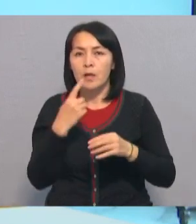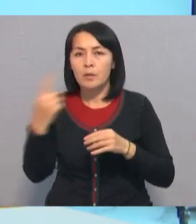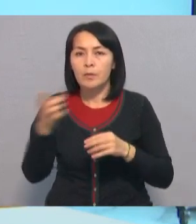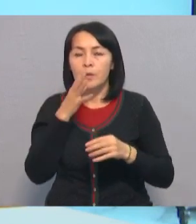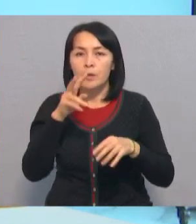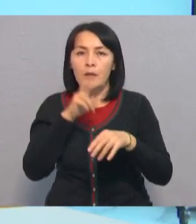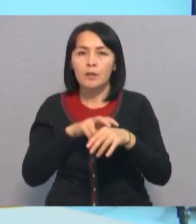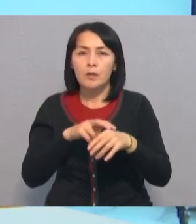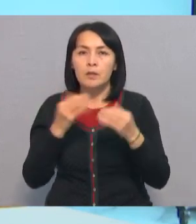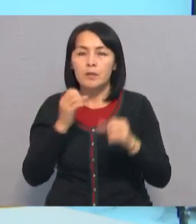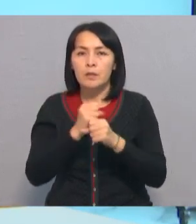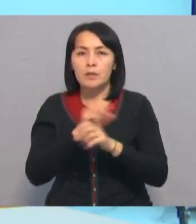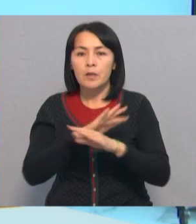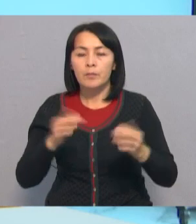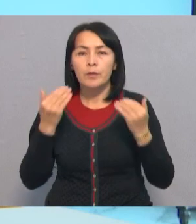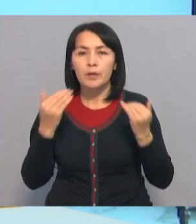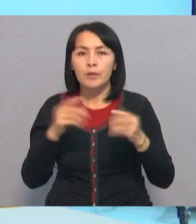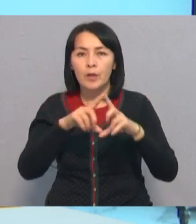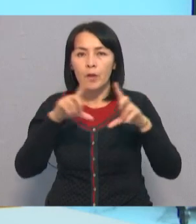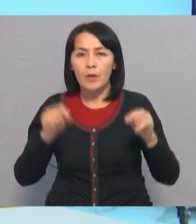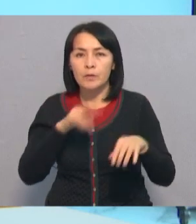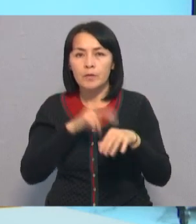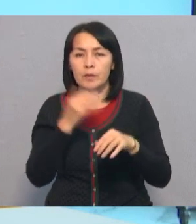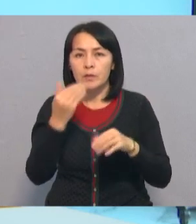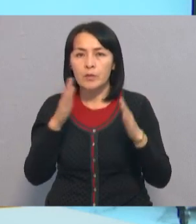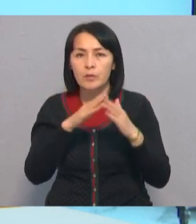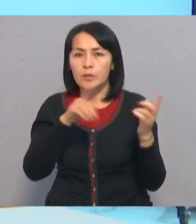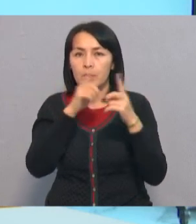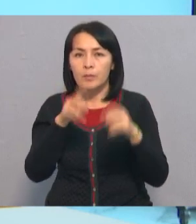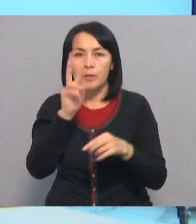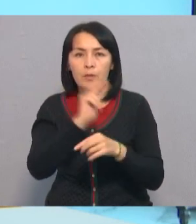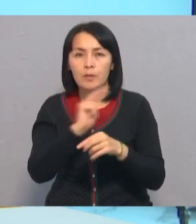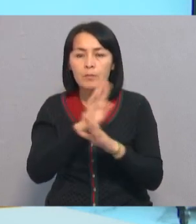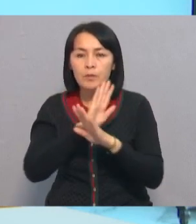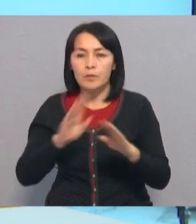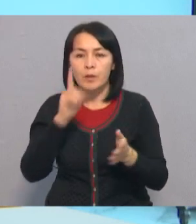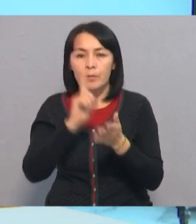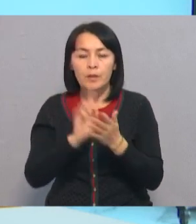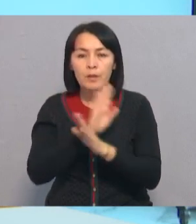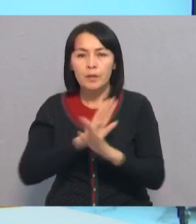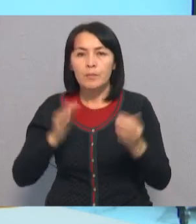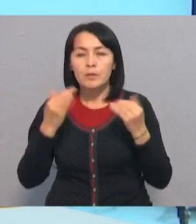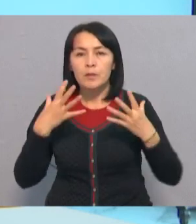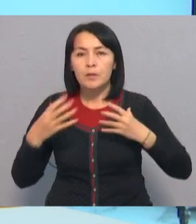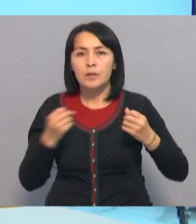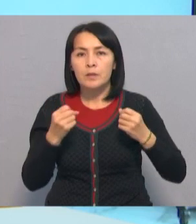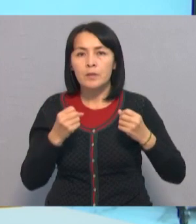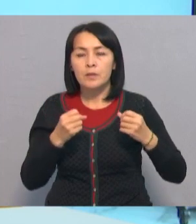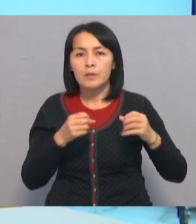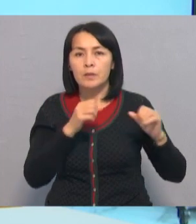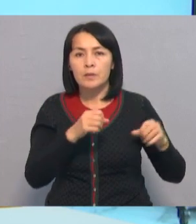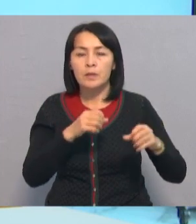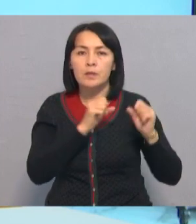дәргелік патронар жасалмайды. Яғни ұчаскелік дәргер сізді үйіңізге келіп ем жасауға міндеттемес. Денсалық сақшылары